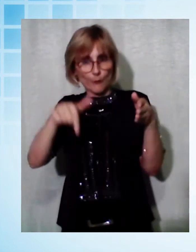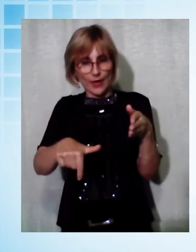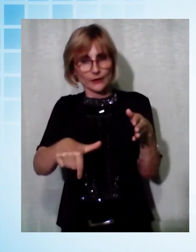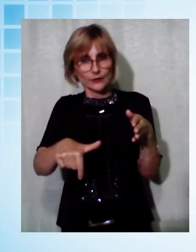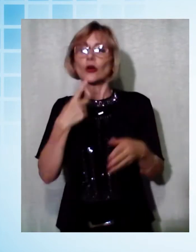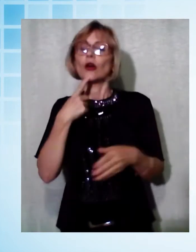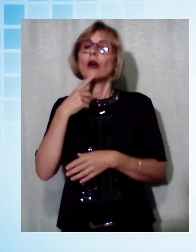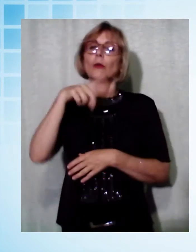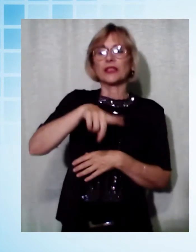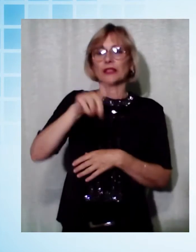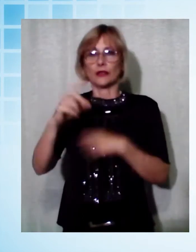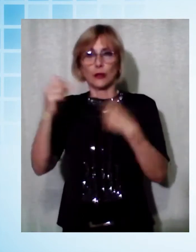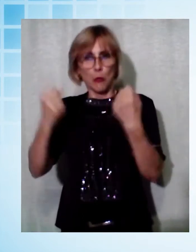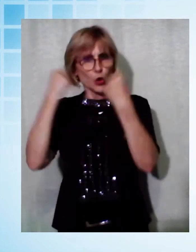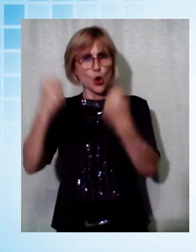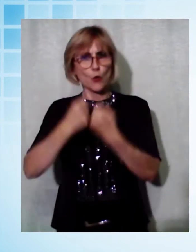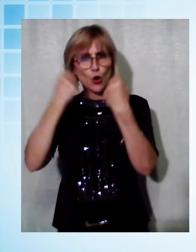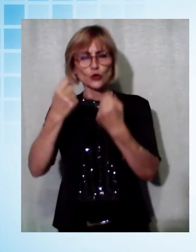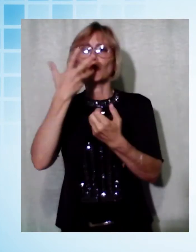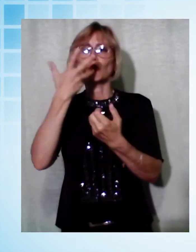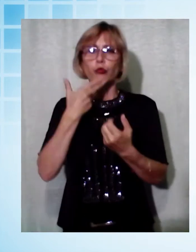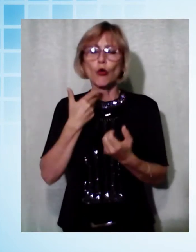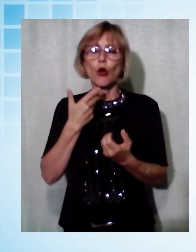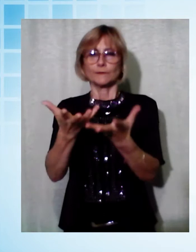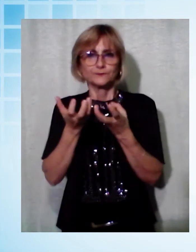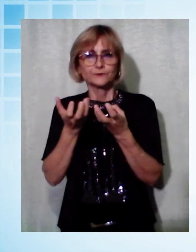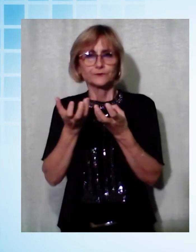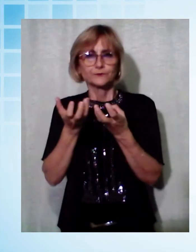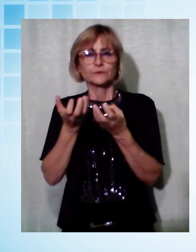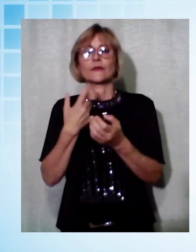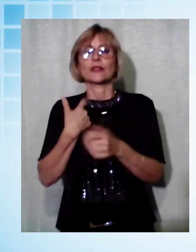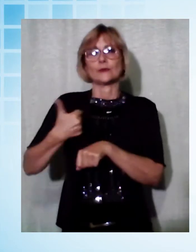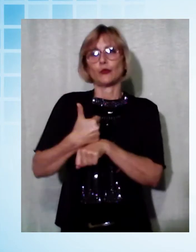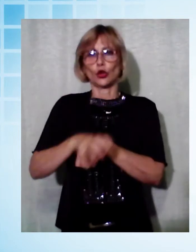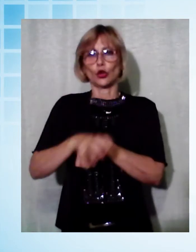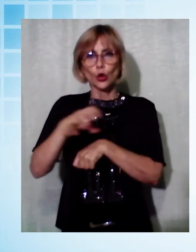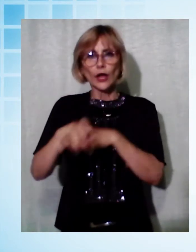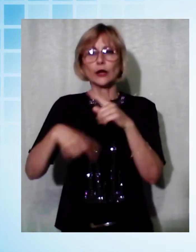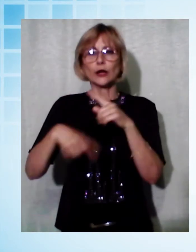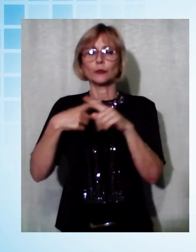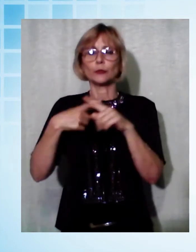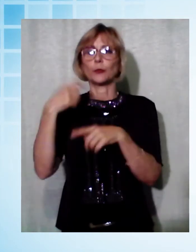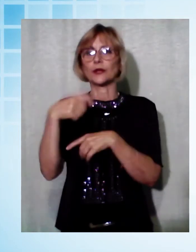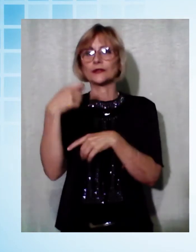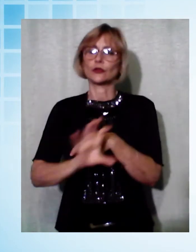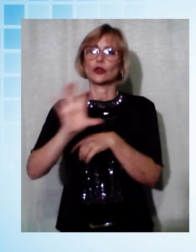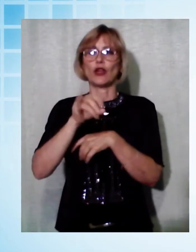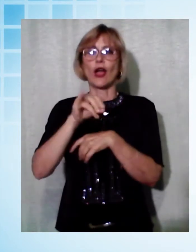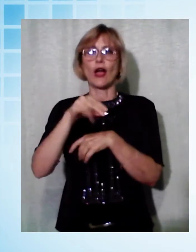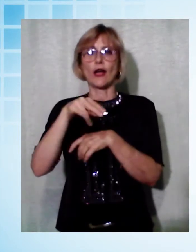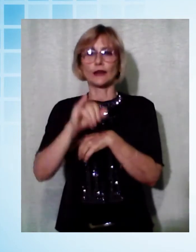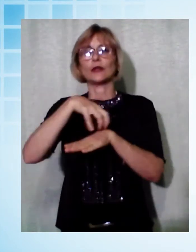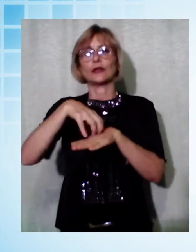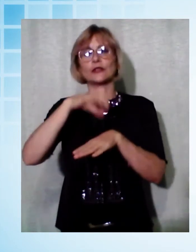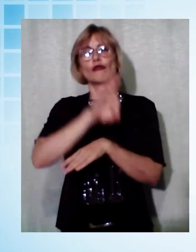Pietrasanta, che ha coinvolto, accanto agli esponenti locali, il Presidente della Regione Eugenio Gianni e il Ministro Dario Franceschini, che nel 2016